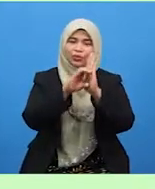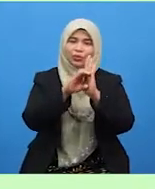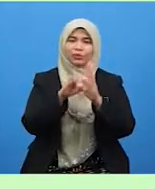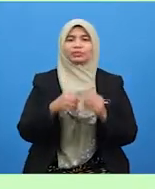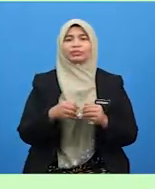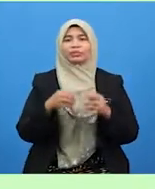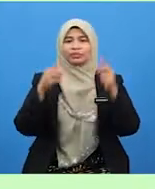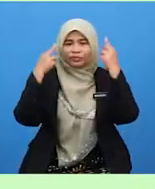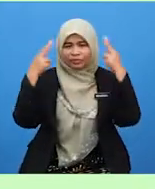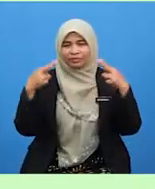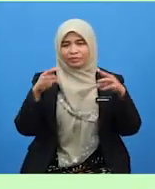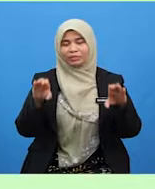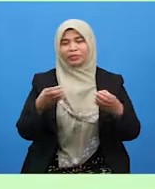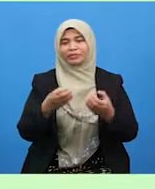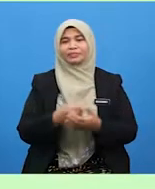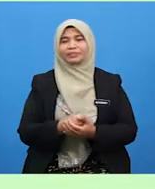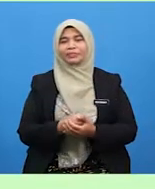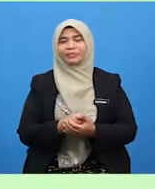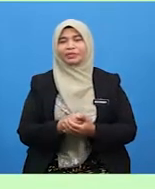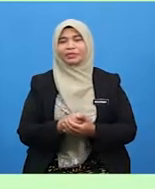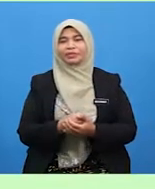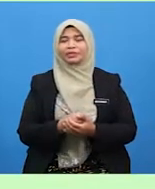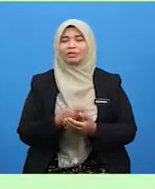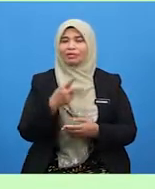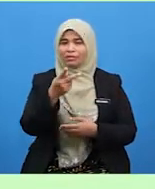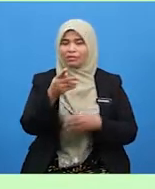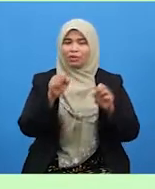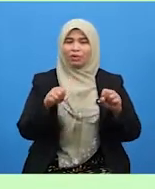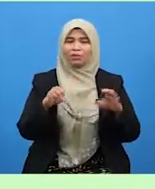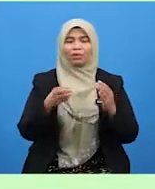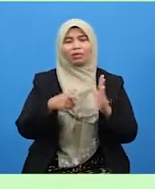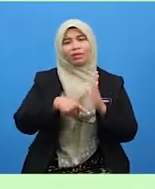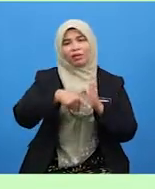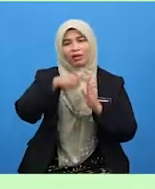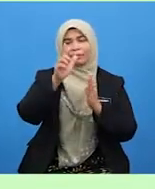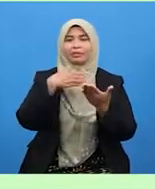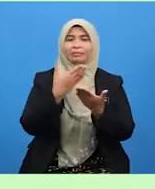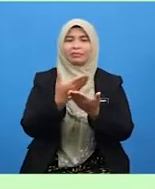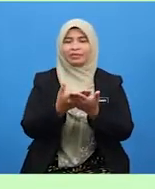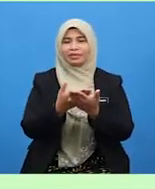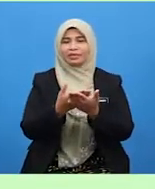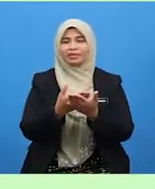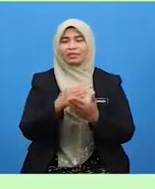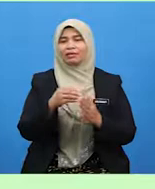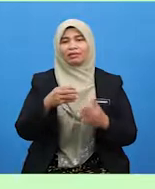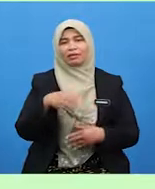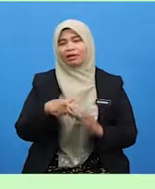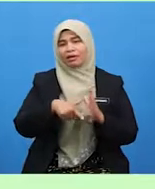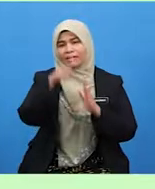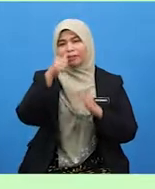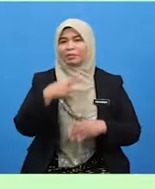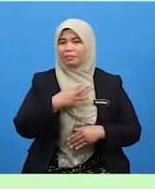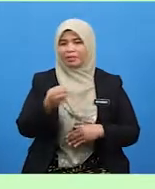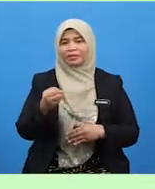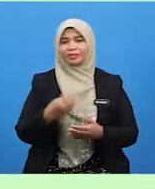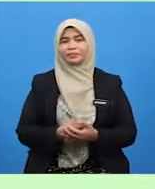pokok Sazah buat Kamu boleh menghasilkan Yang lebih baik Dan yang lebih menarik Daripada ini